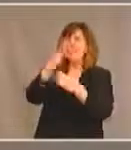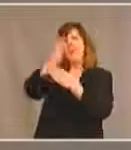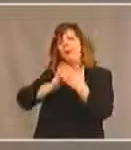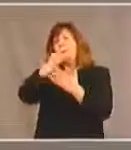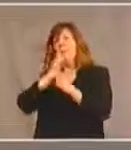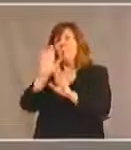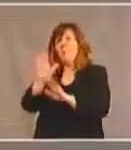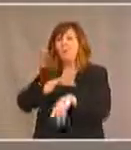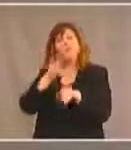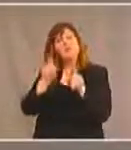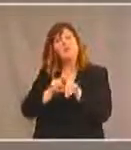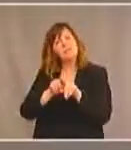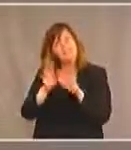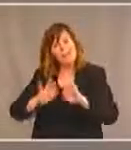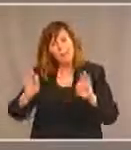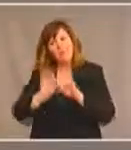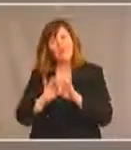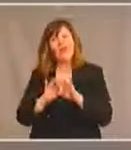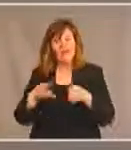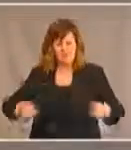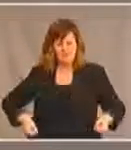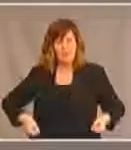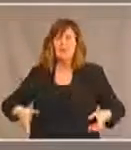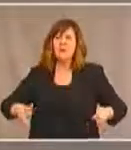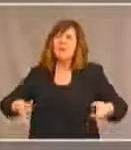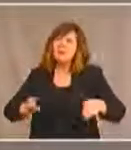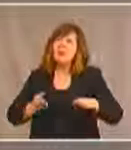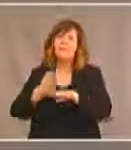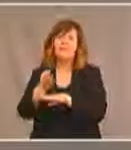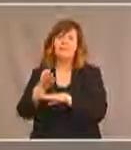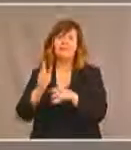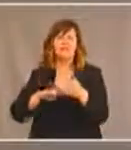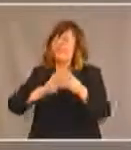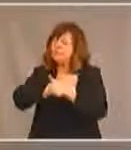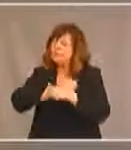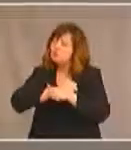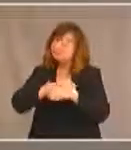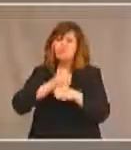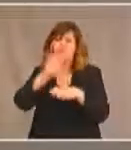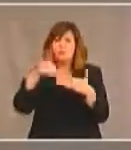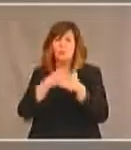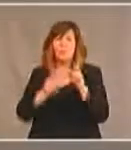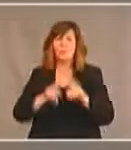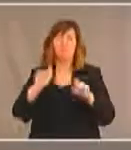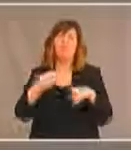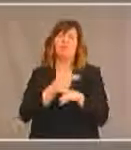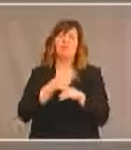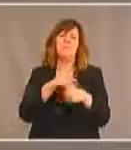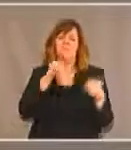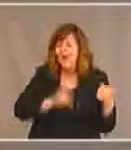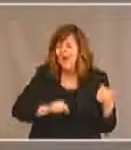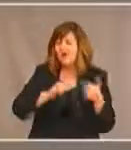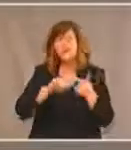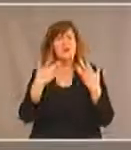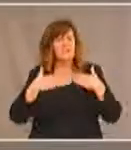utilisable dans la mesure du possible par tout le monde indépendamment de leur âge, de leur capacité ou de leur